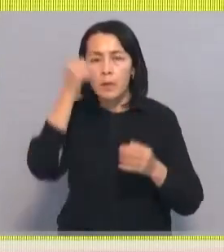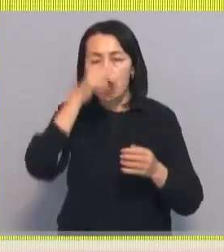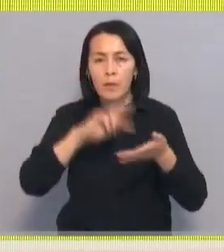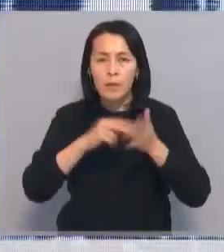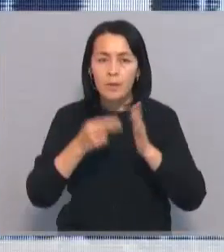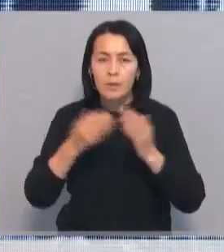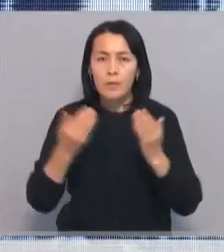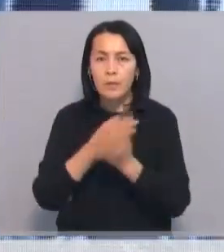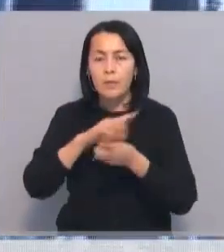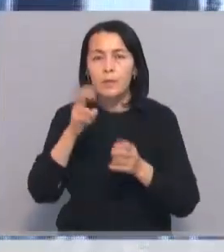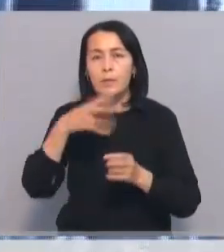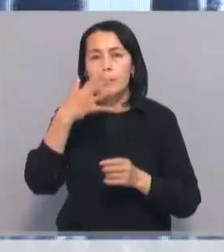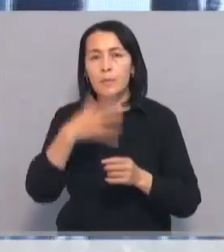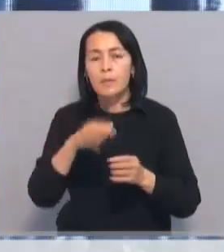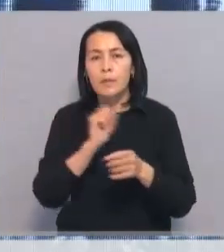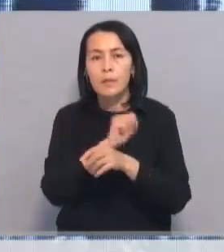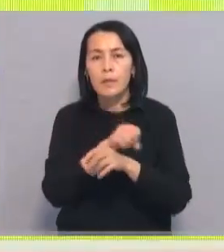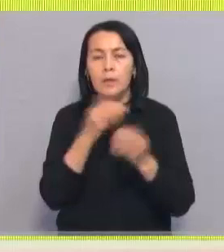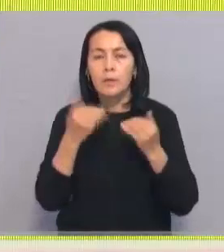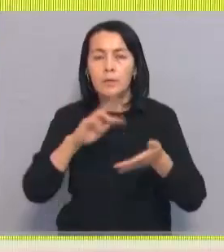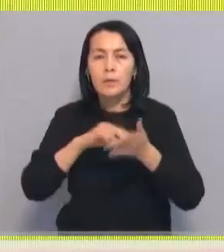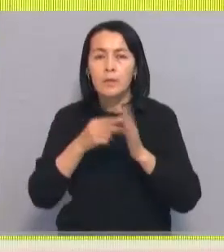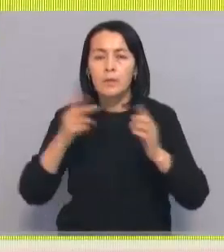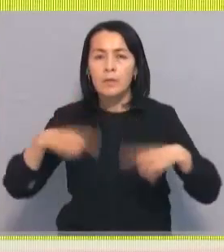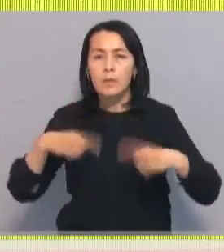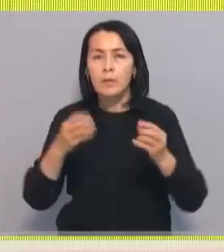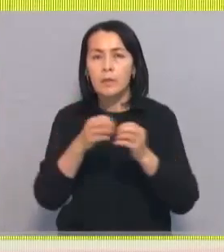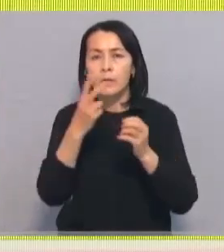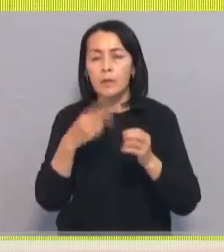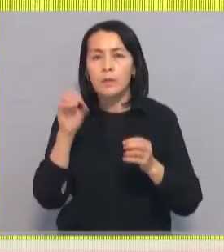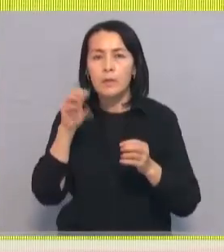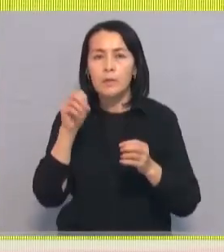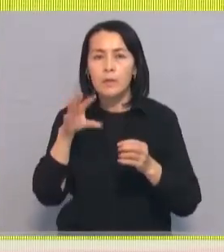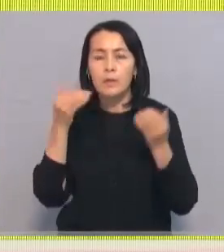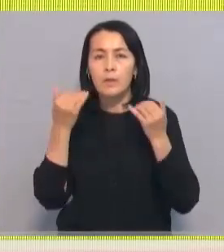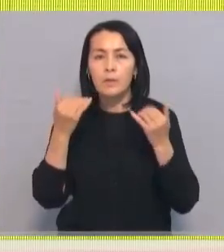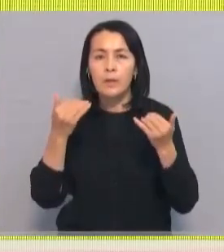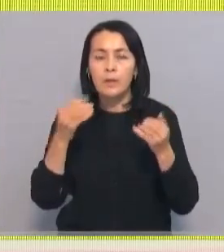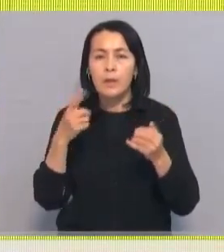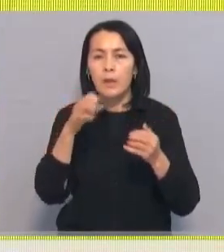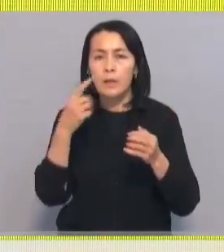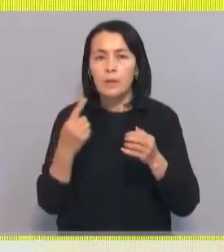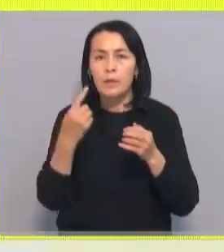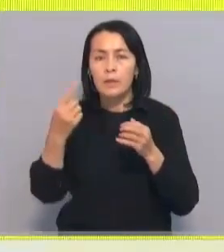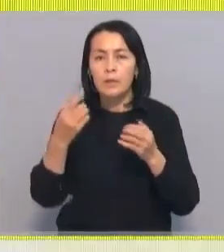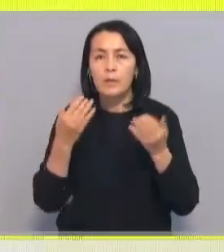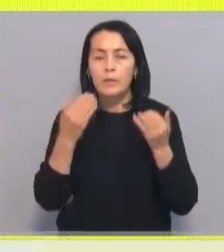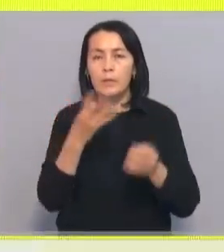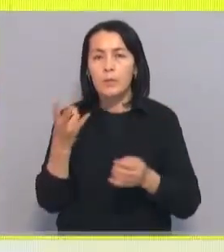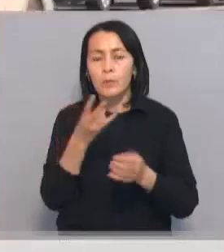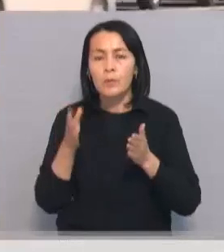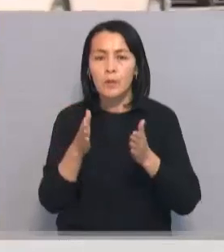планируем обновить 250 остановок. Также планируем установить 12 светофоров на участках, где назрела острая